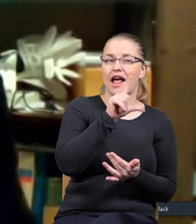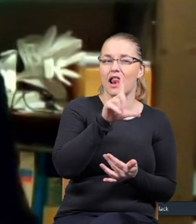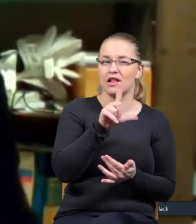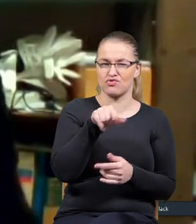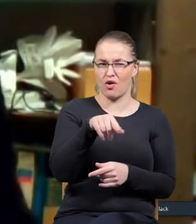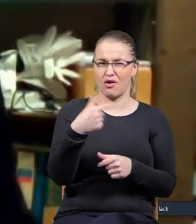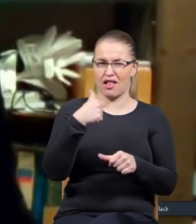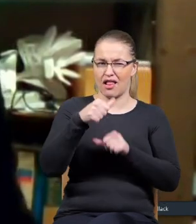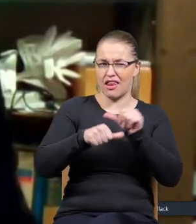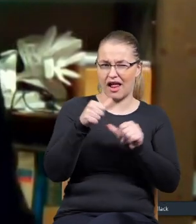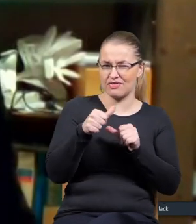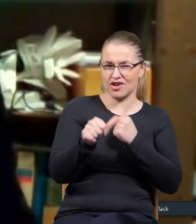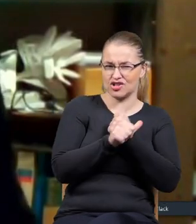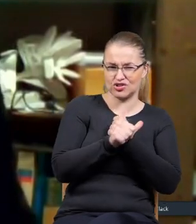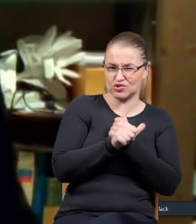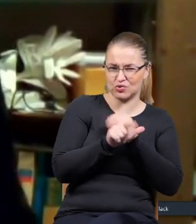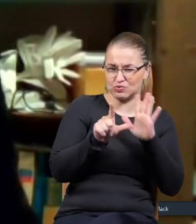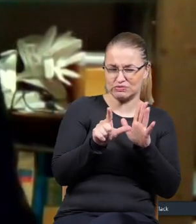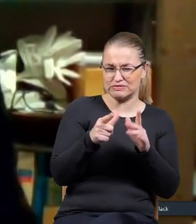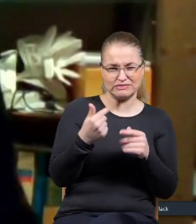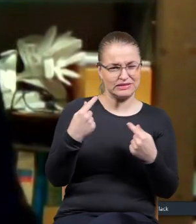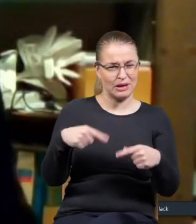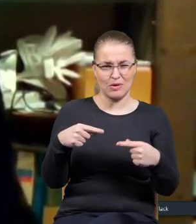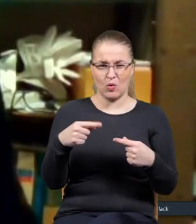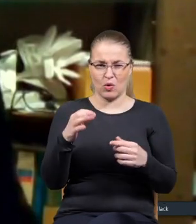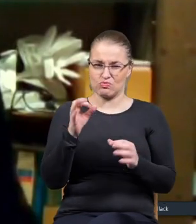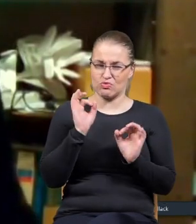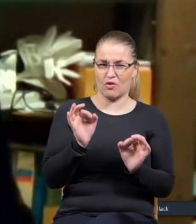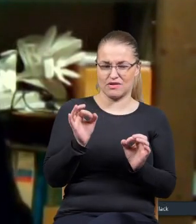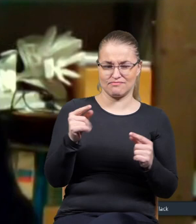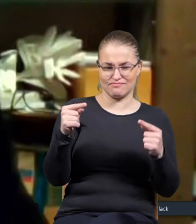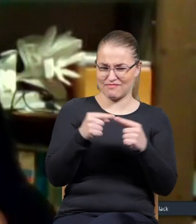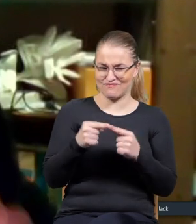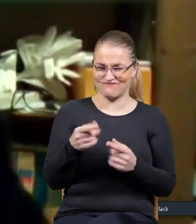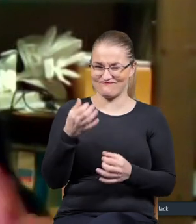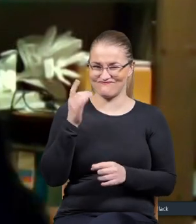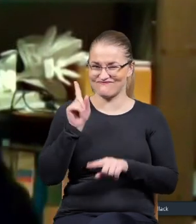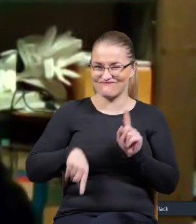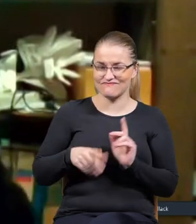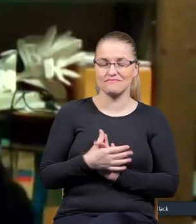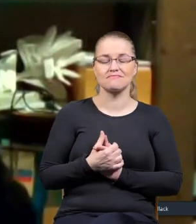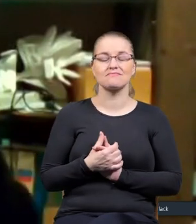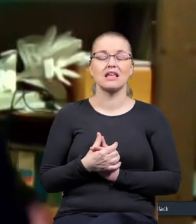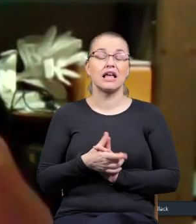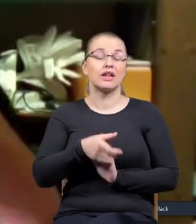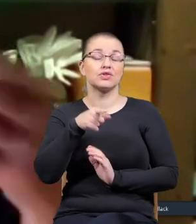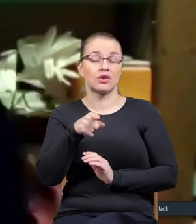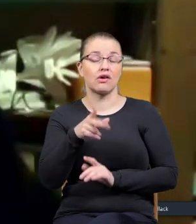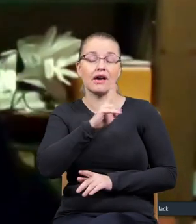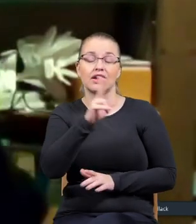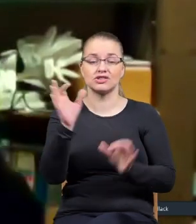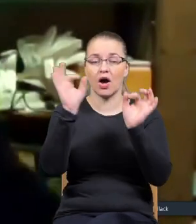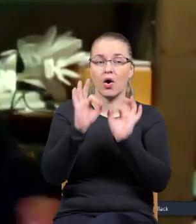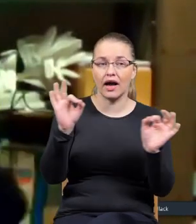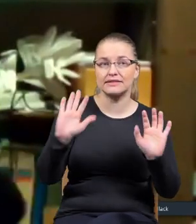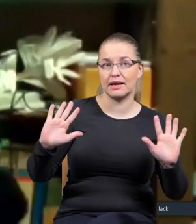oczywiście w tych latach to nie było takie bardzo, bardzo przyjemne. Ale chciałem każdą okazję, żeby tylko się